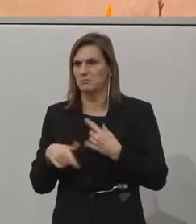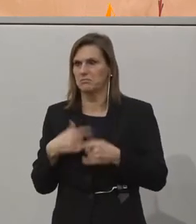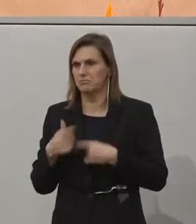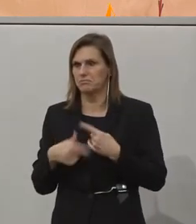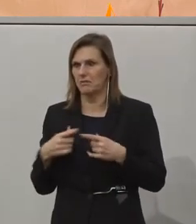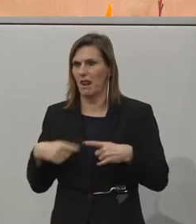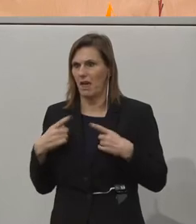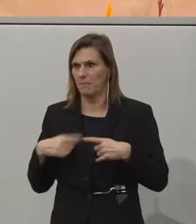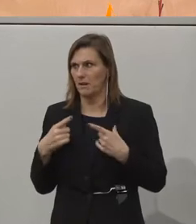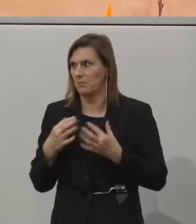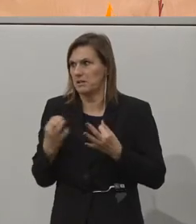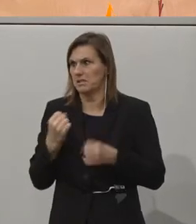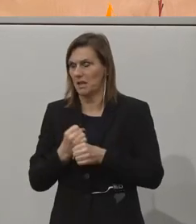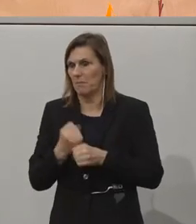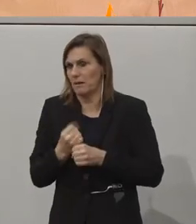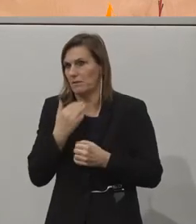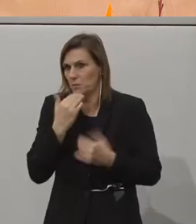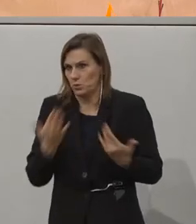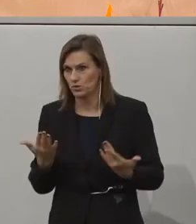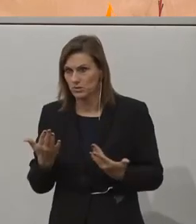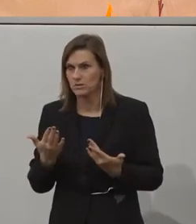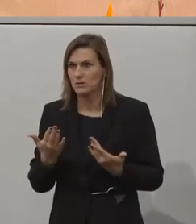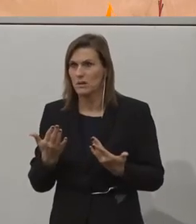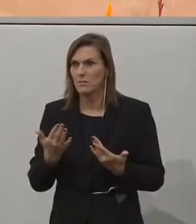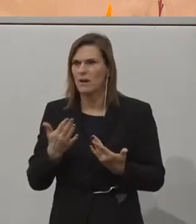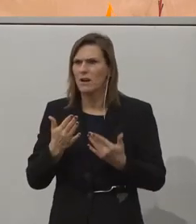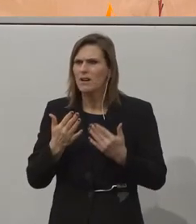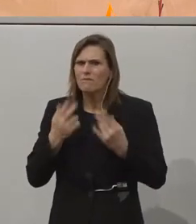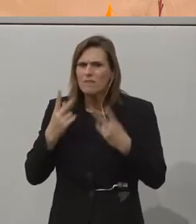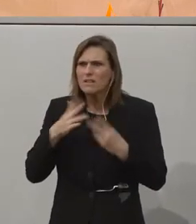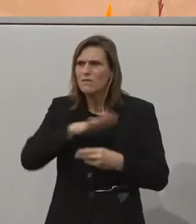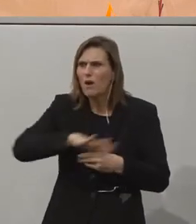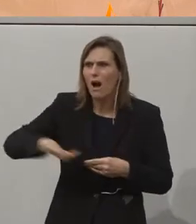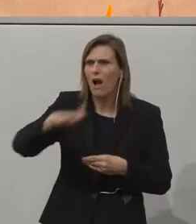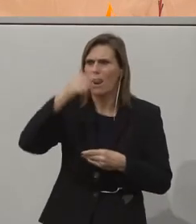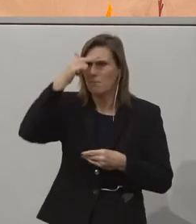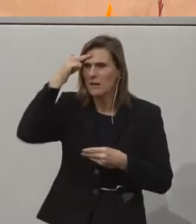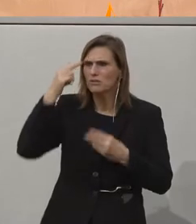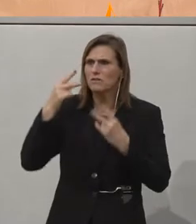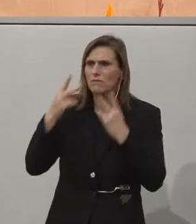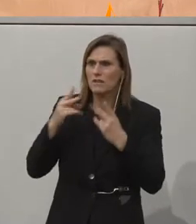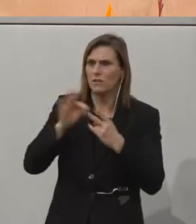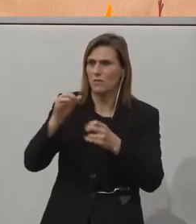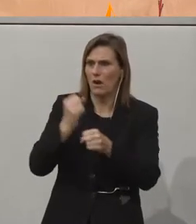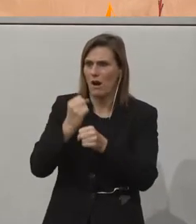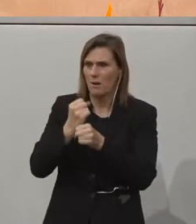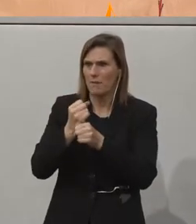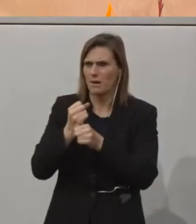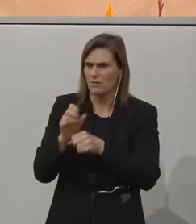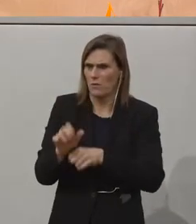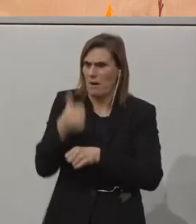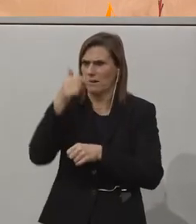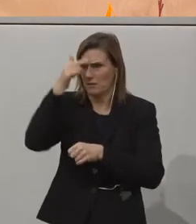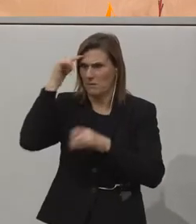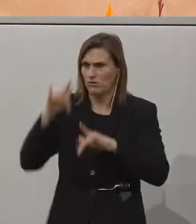Aber worum geht es? Es ist doch für jeden Menschen ist der Job essentiell. Und für die meisten Menschen ist er